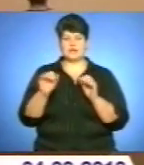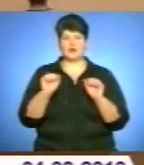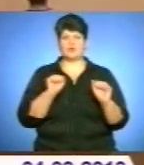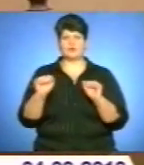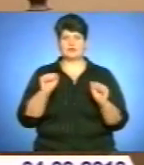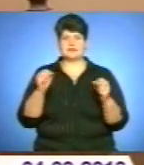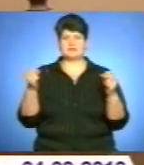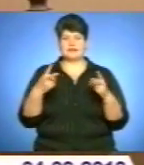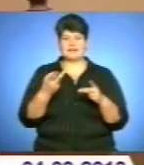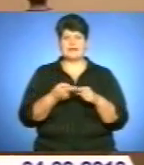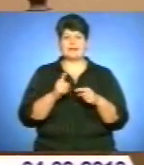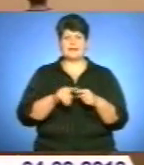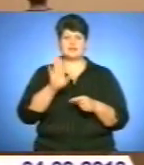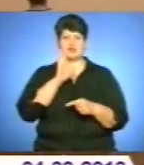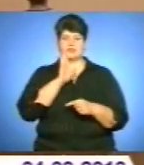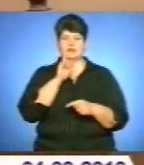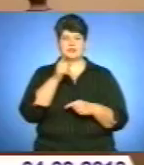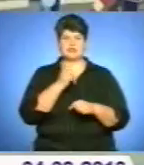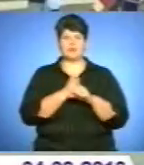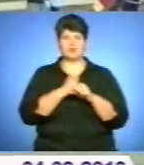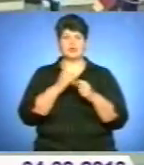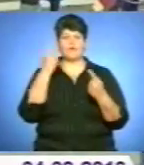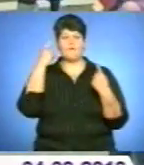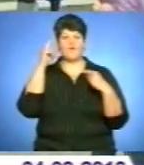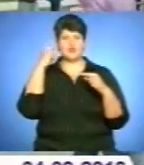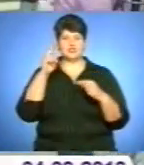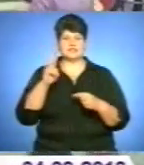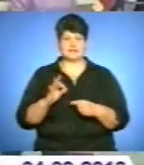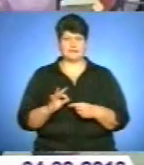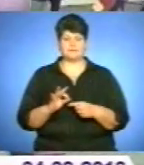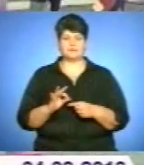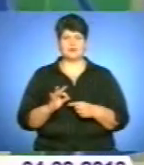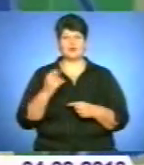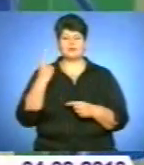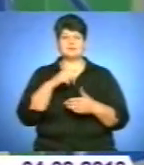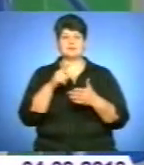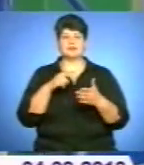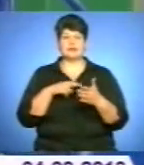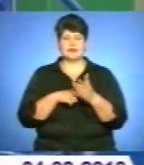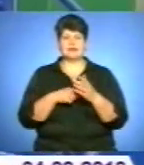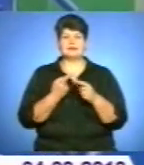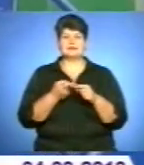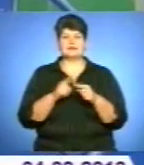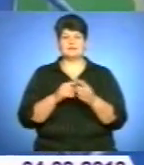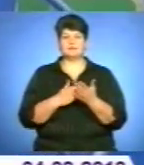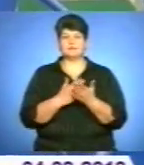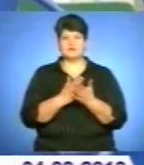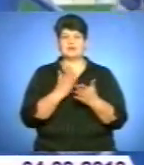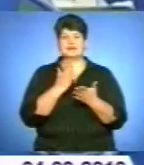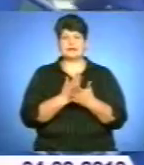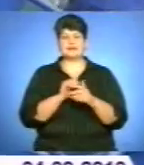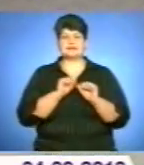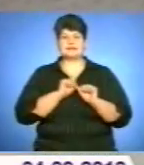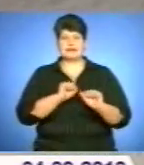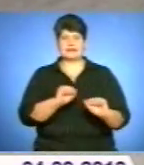спеціалістів – це жінки. Вони працюють творчістки. Одним з питань державної гендерної політики профільне міністерство визначає захист дітей